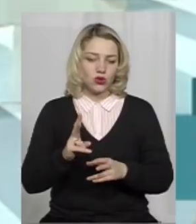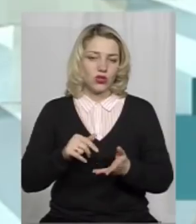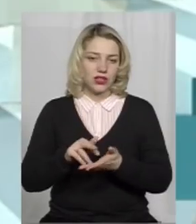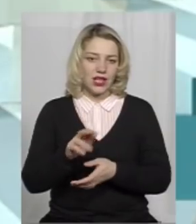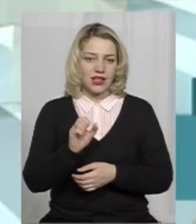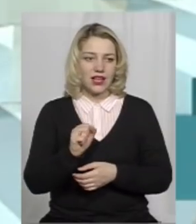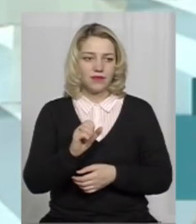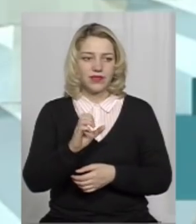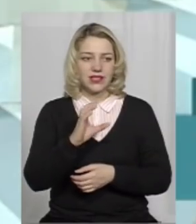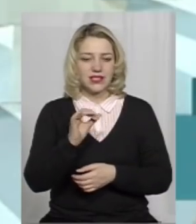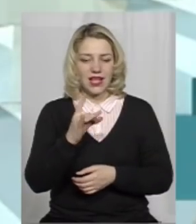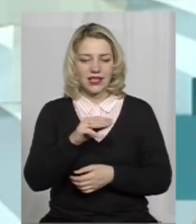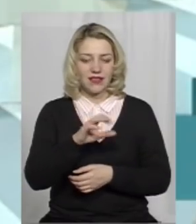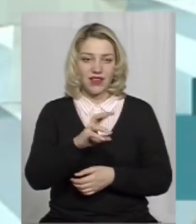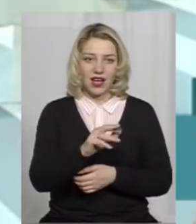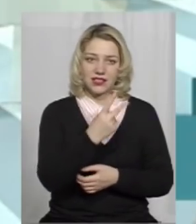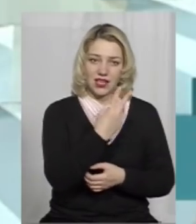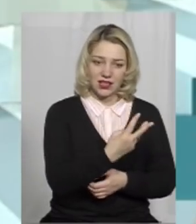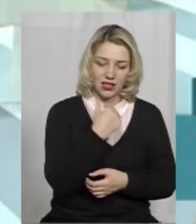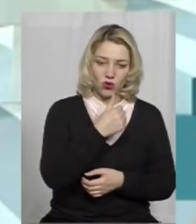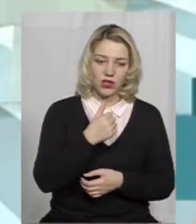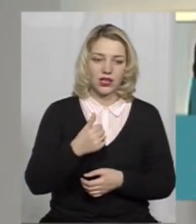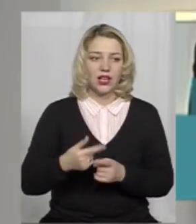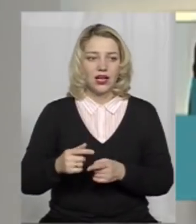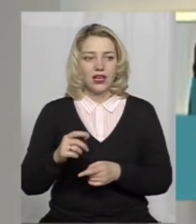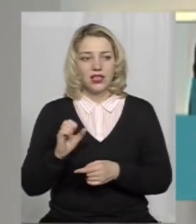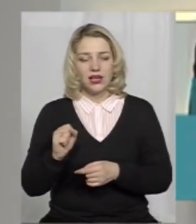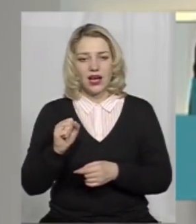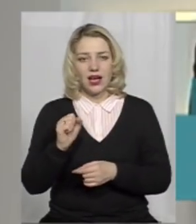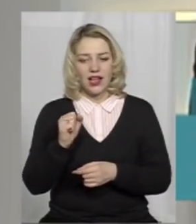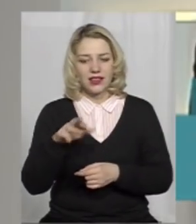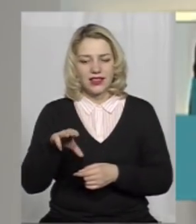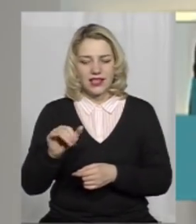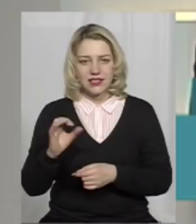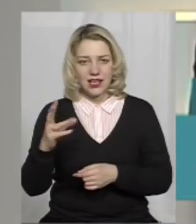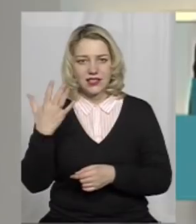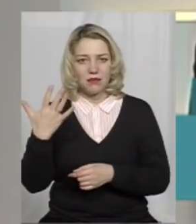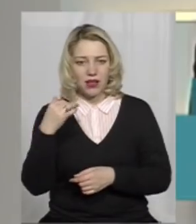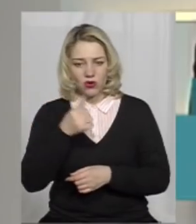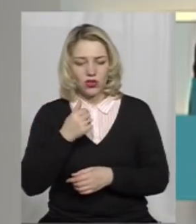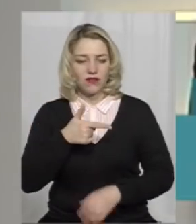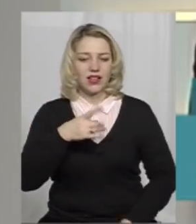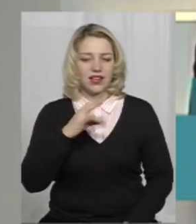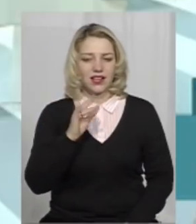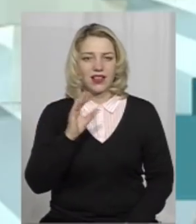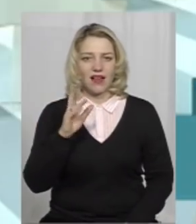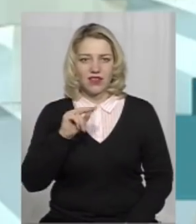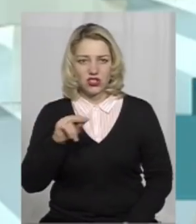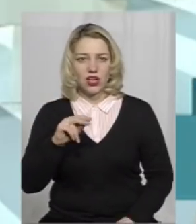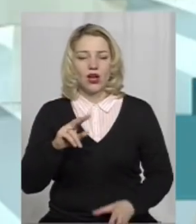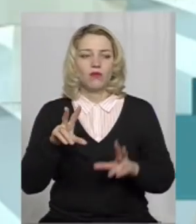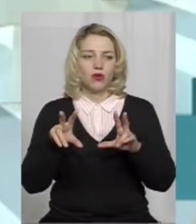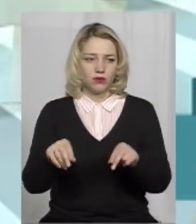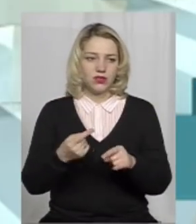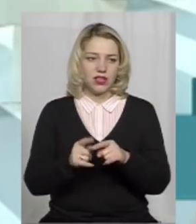сертифікація – це три роки, атестація – п'ять років, але Міністерство освіти Іллія Михайлівна Гриневич пообіцяла, що ці